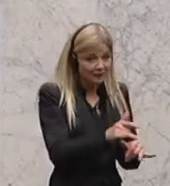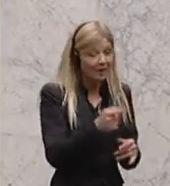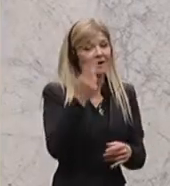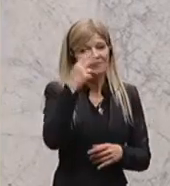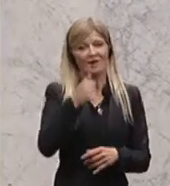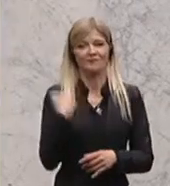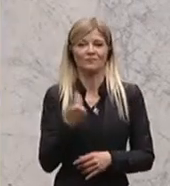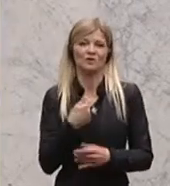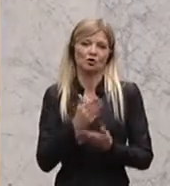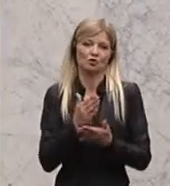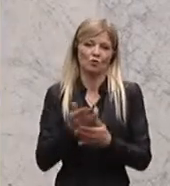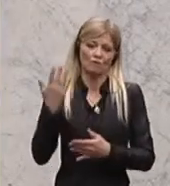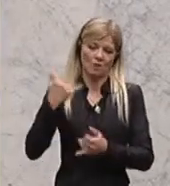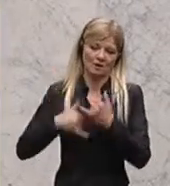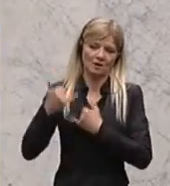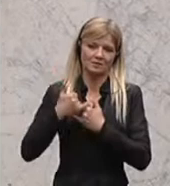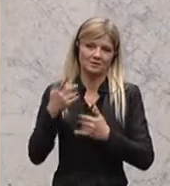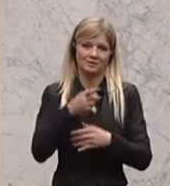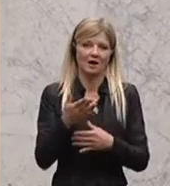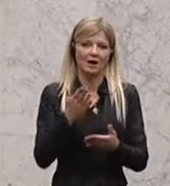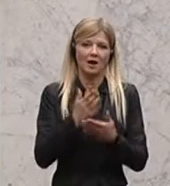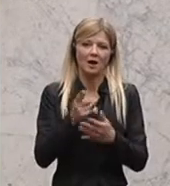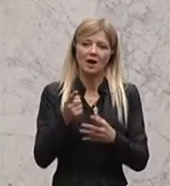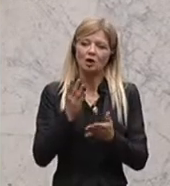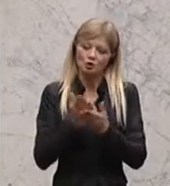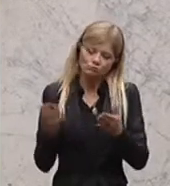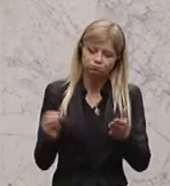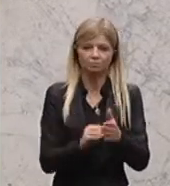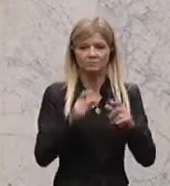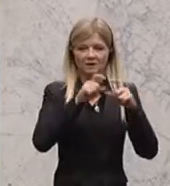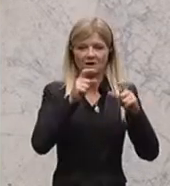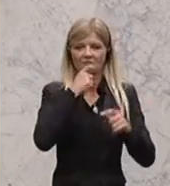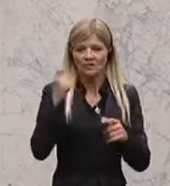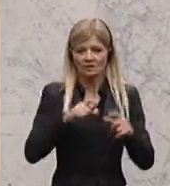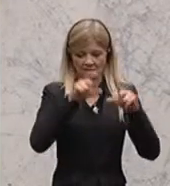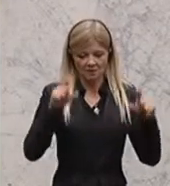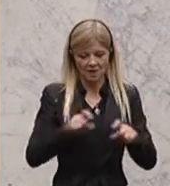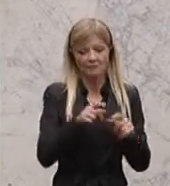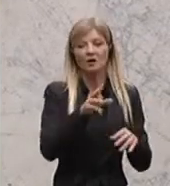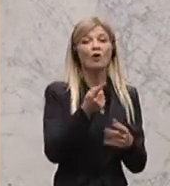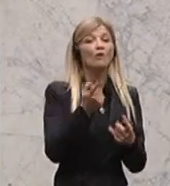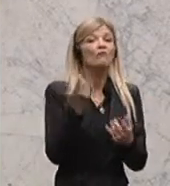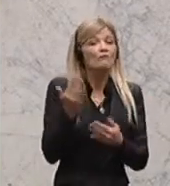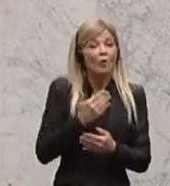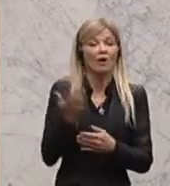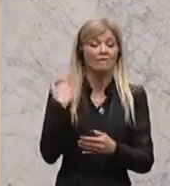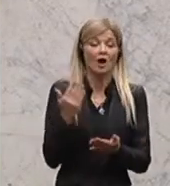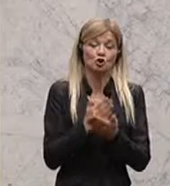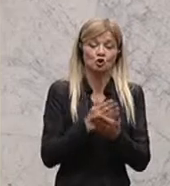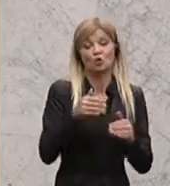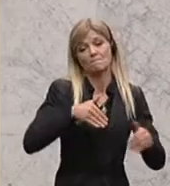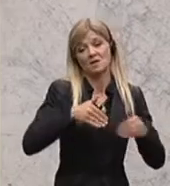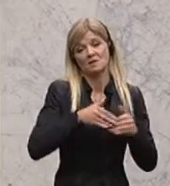in den Finanzrahmen zu bringen. Das war vorher aus der Ministerreserve und teilweise aus der Nationalstiftung abgedeckt.